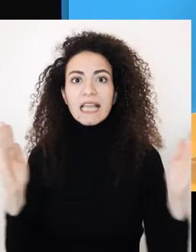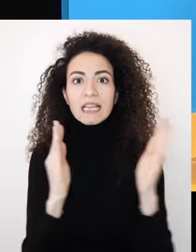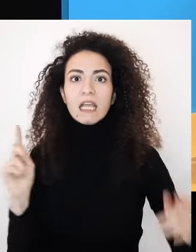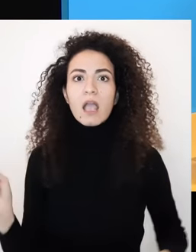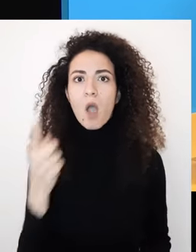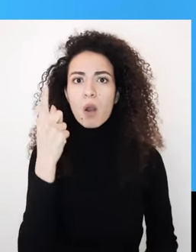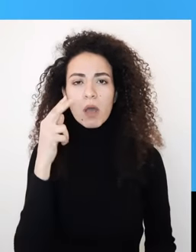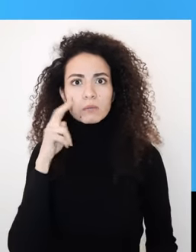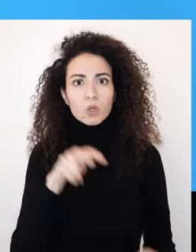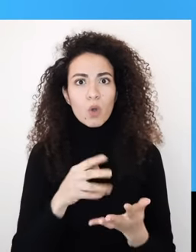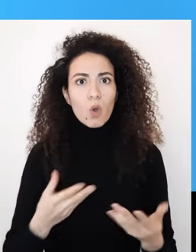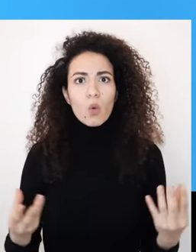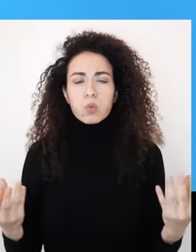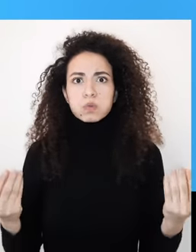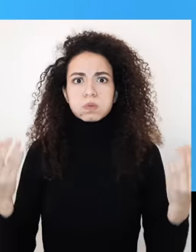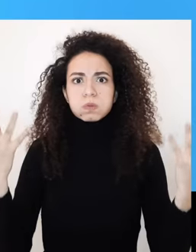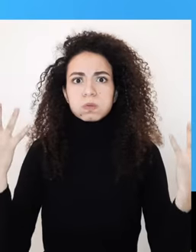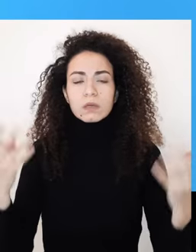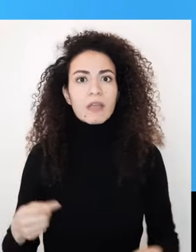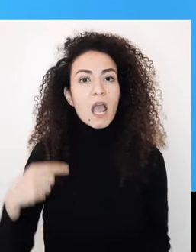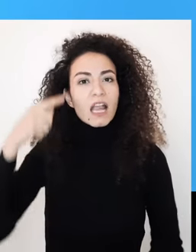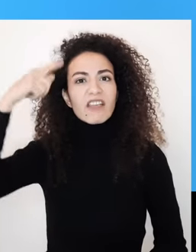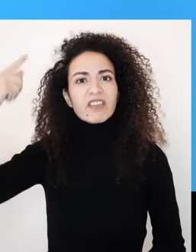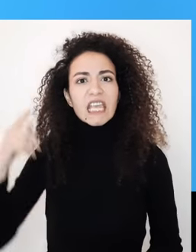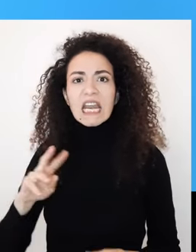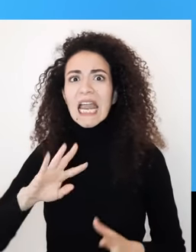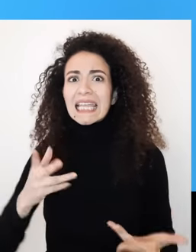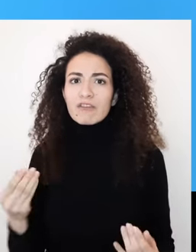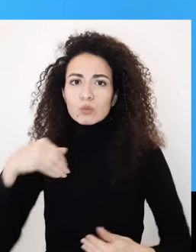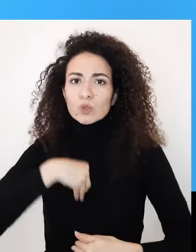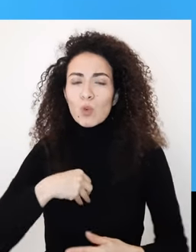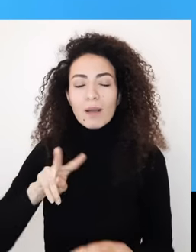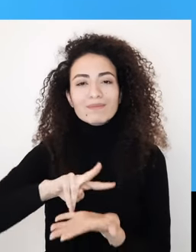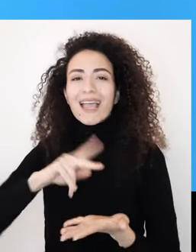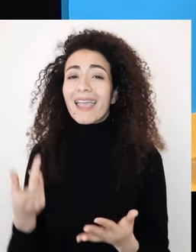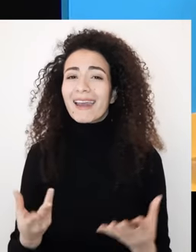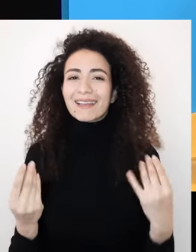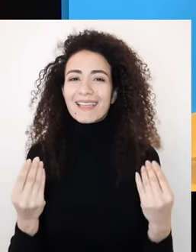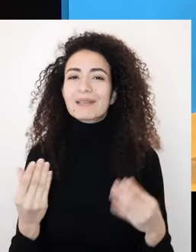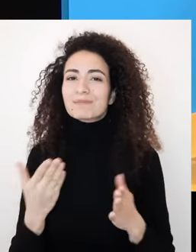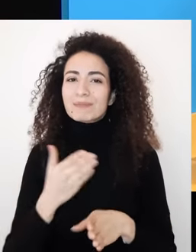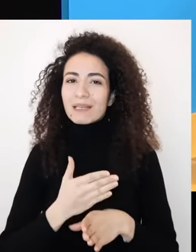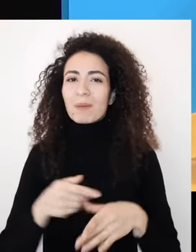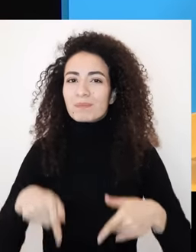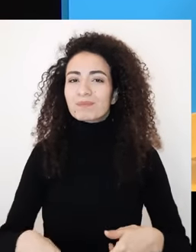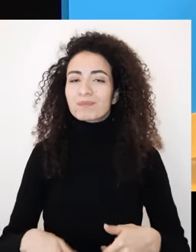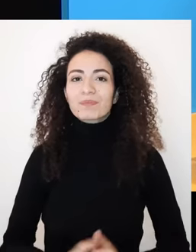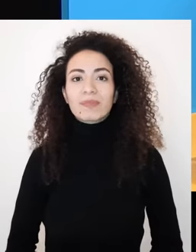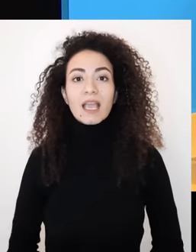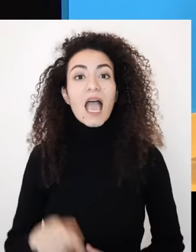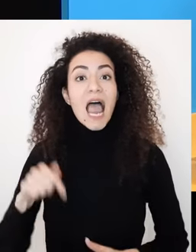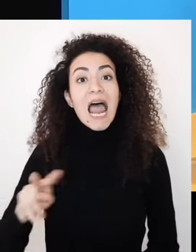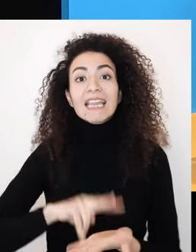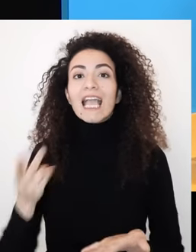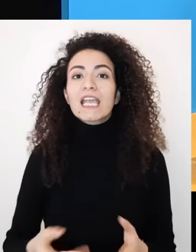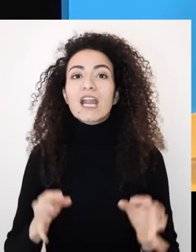اختبرناها من قبل غيرت مفاهيم وأمور عديدة بمحيطنا الواسع وبداخلنا كمان اليوم التغيير ضرورة لحياة